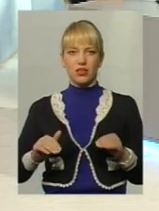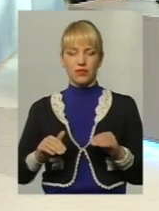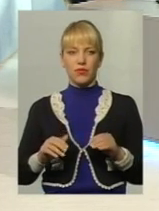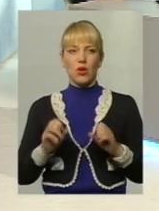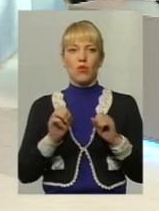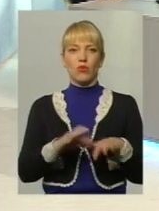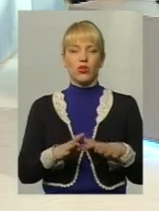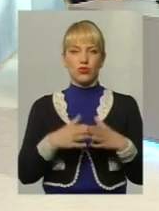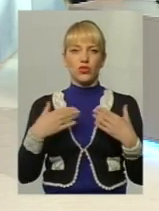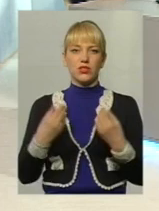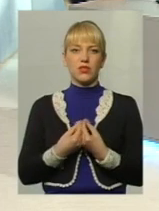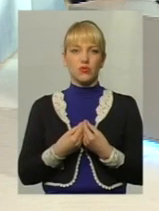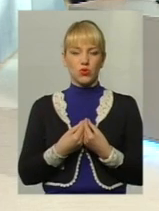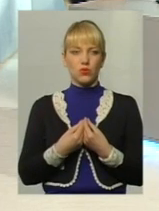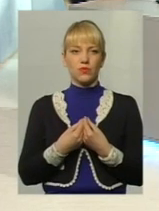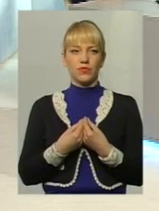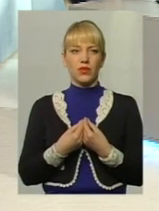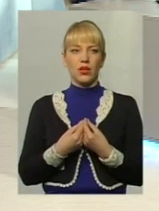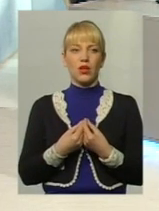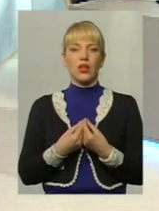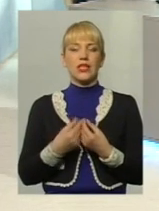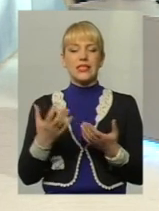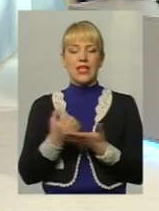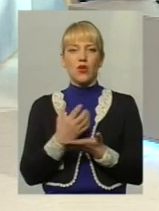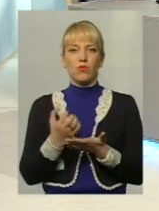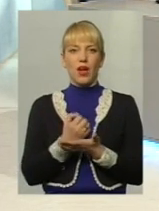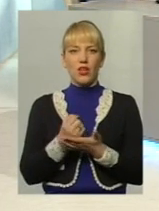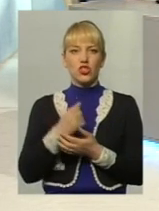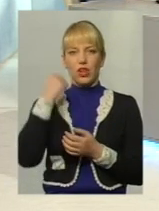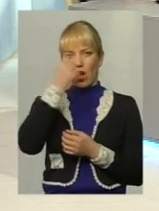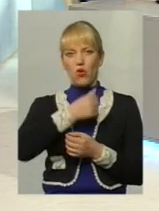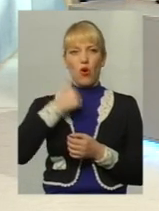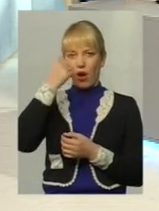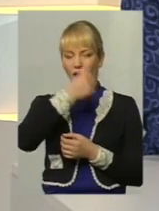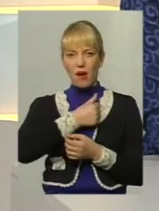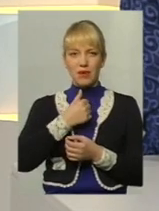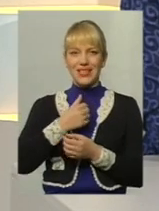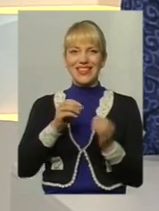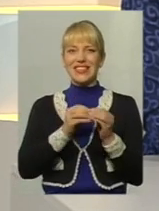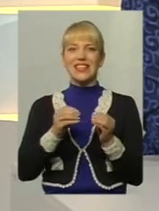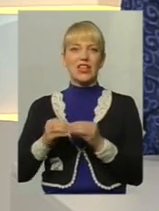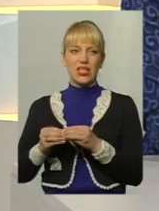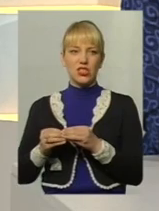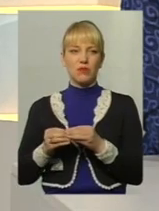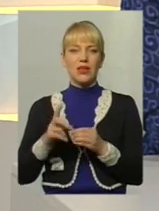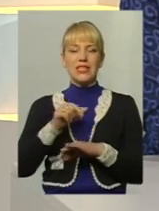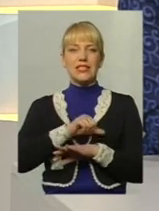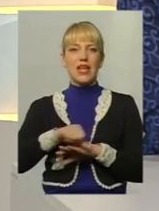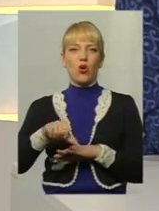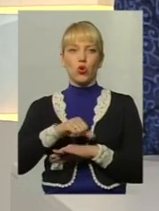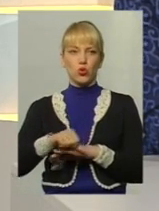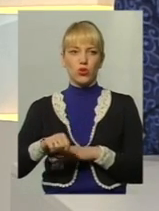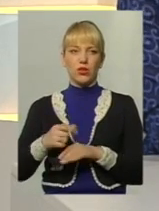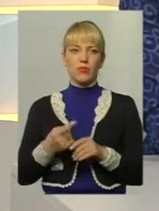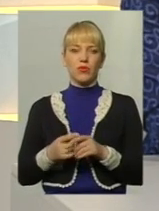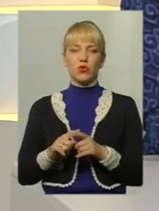покинувши сім'ю, заробляючи роками, а то й десятиріччями за кордоном, от